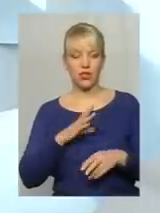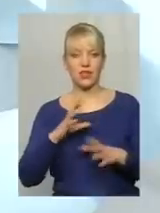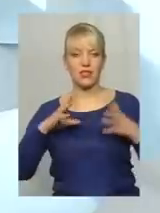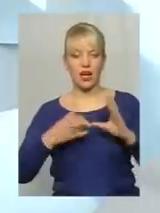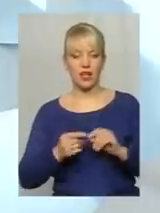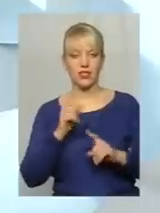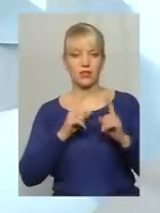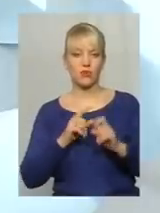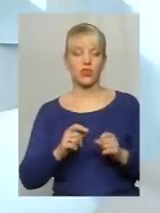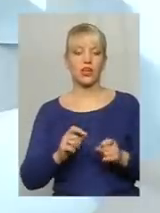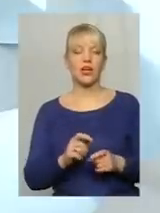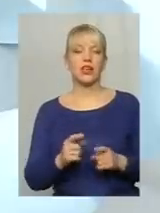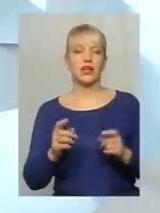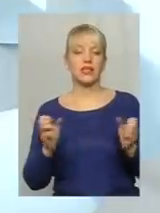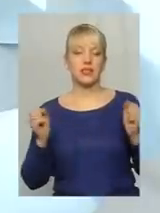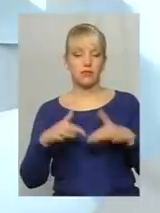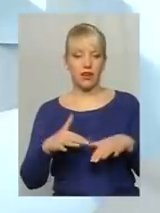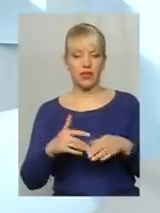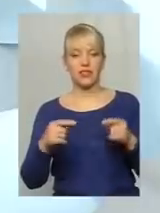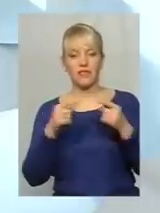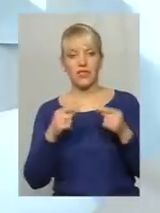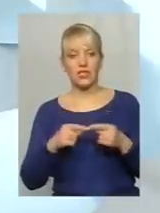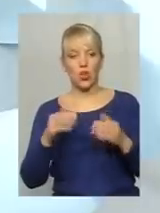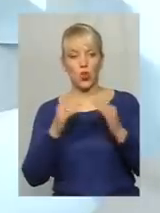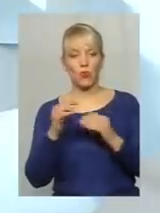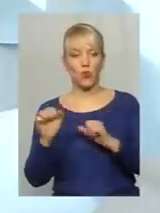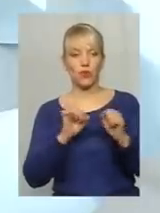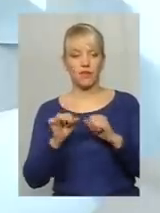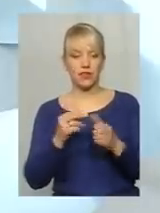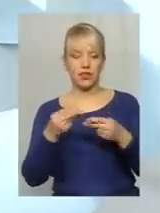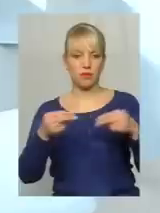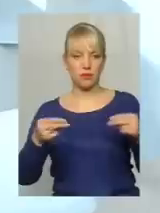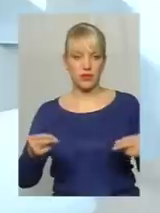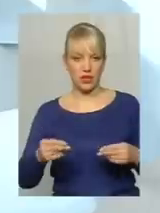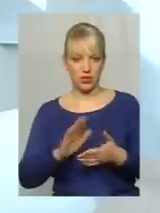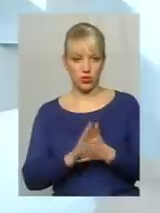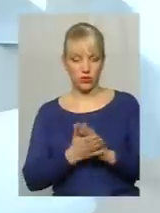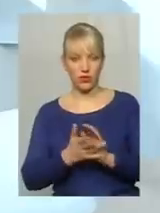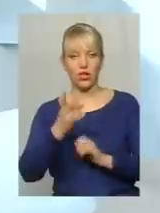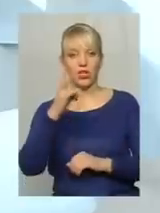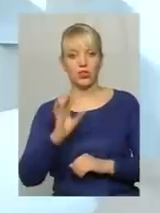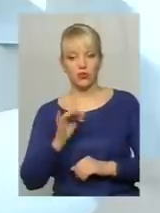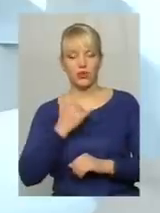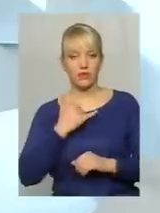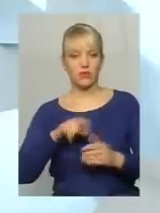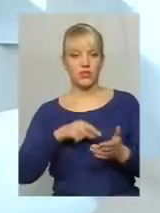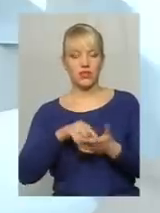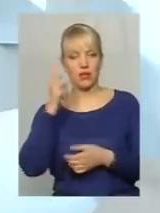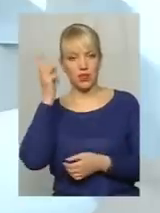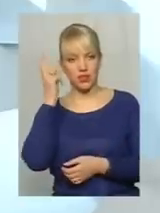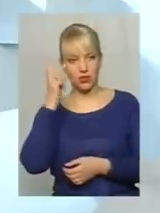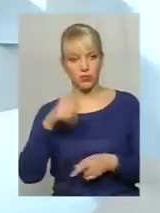зібратися, визначитись з управителем, вибрати будь-якого управителя, підписати з ним договір. У нас, у місті Хмельницькому,